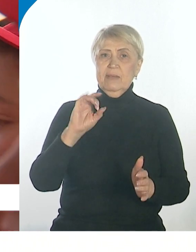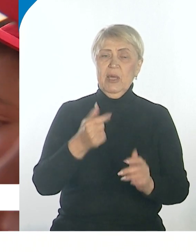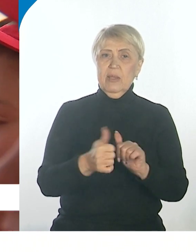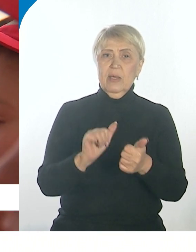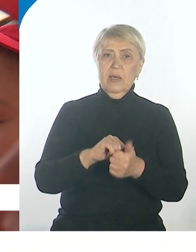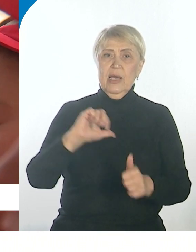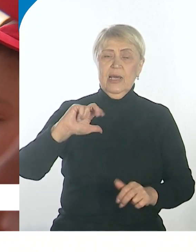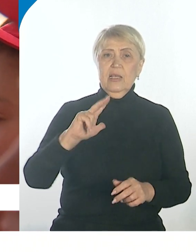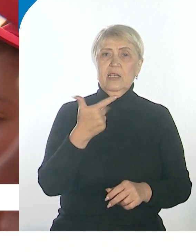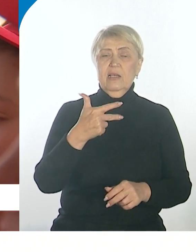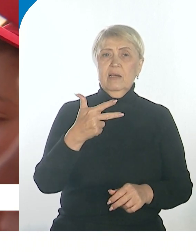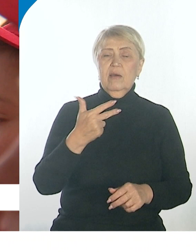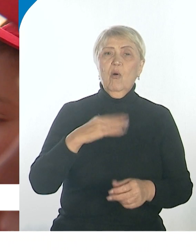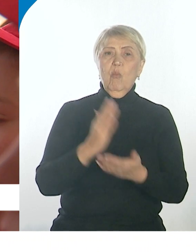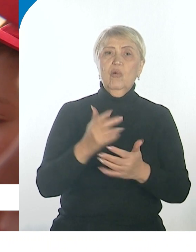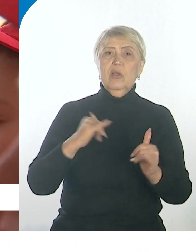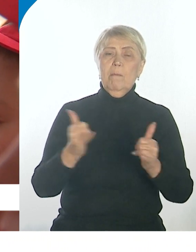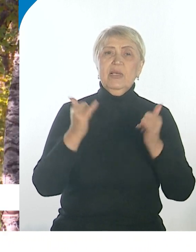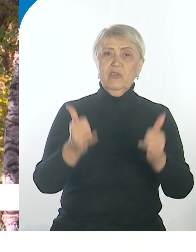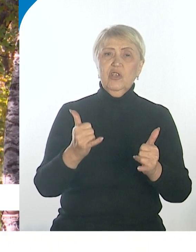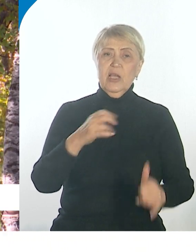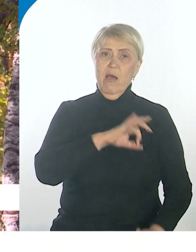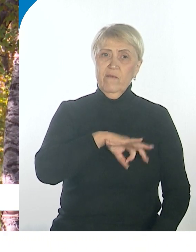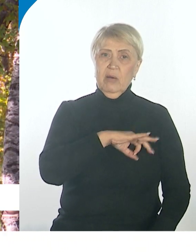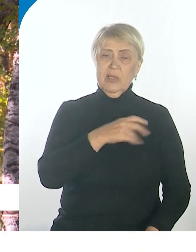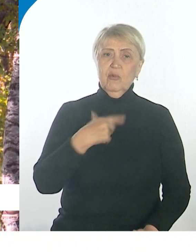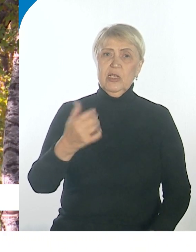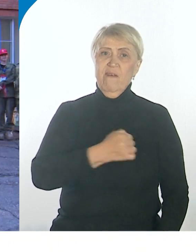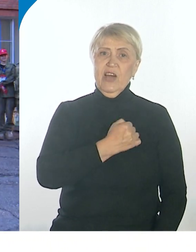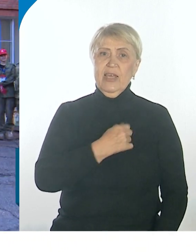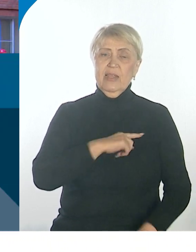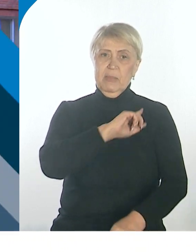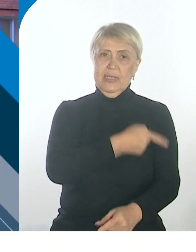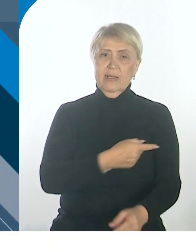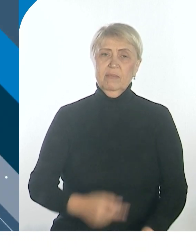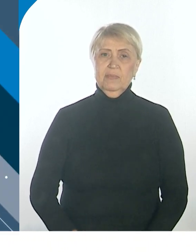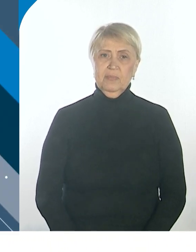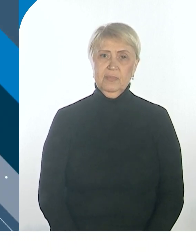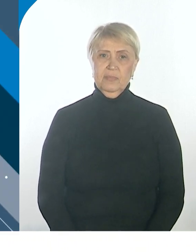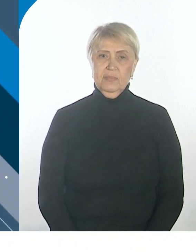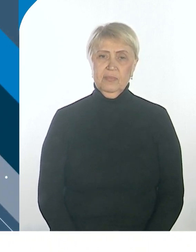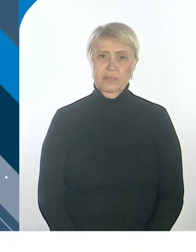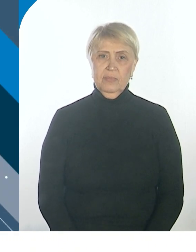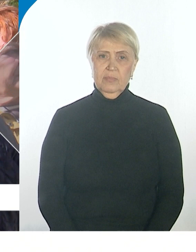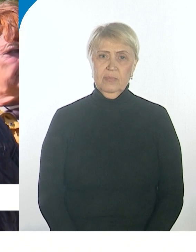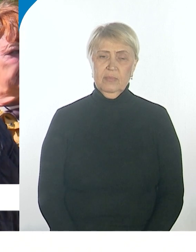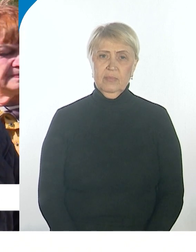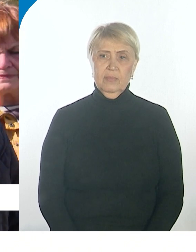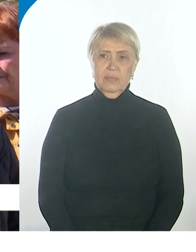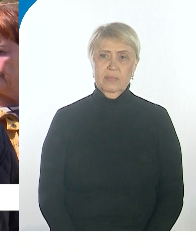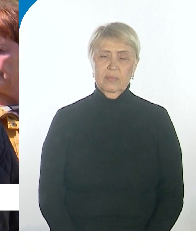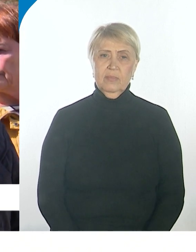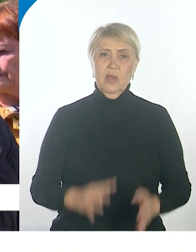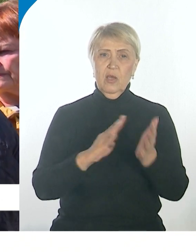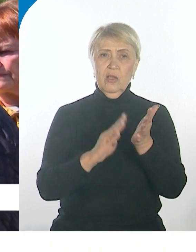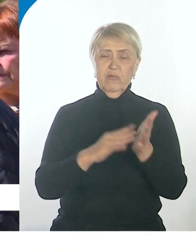три, посвященных военно-космическим силам в Комсомольске. Игорь Сукачев, Степан Крокус, СмотриХабаровск. В принципе, объект 90